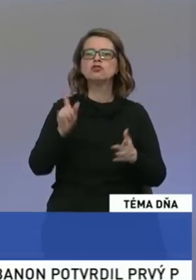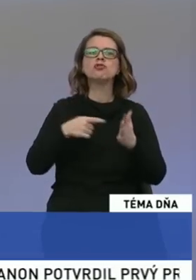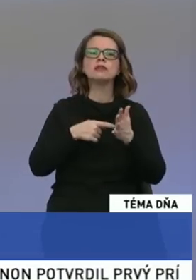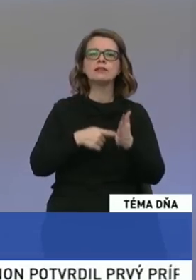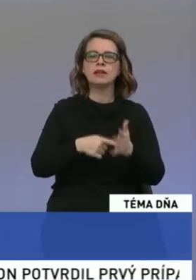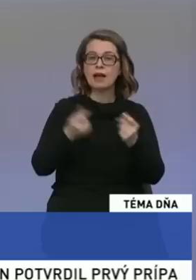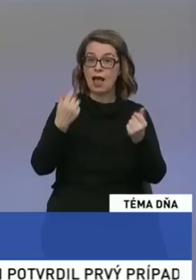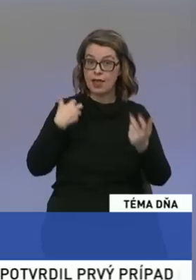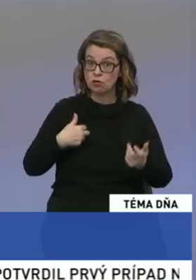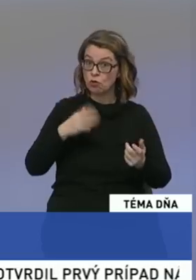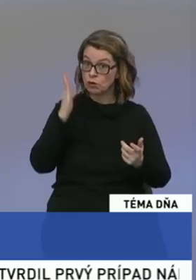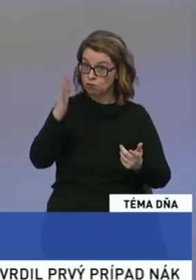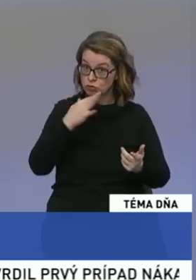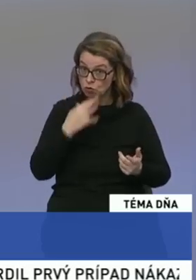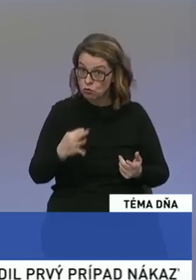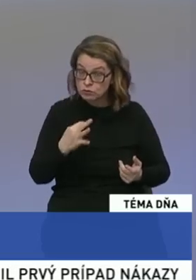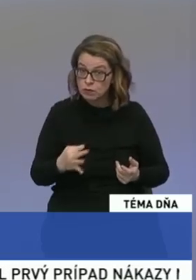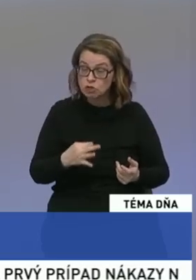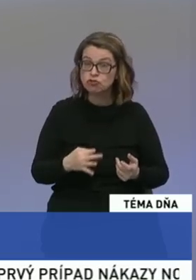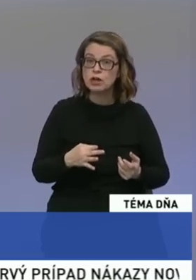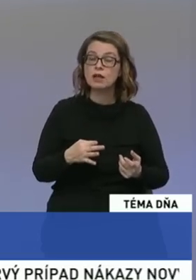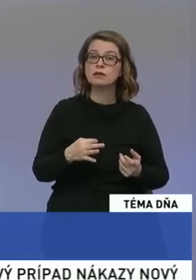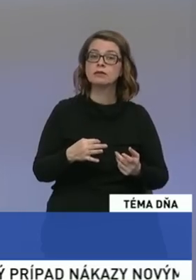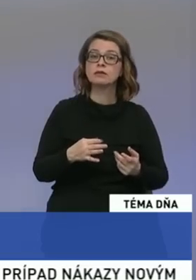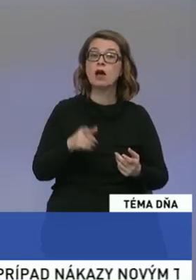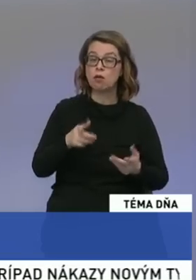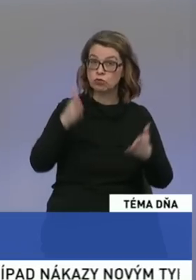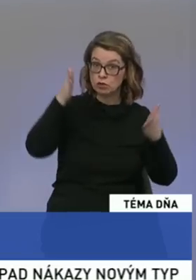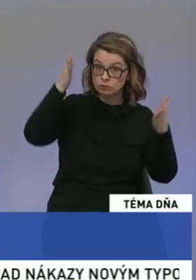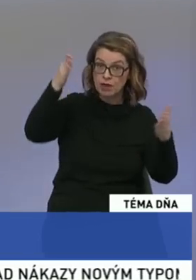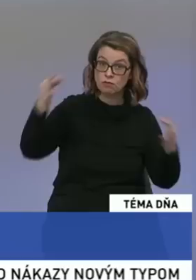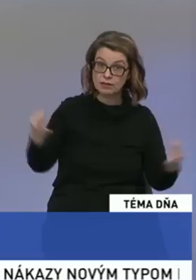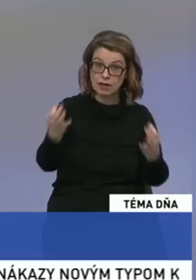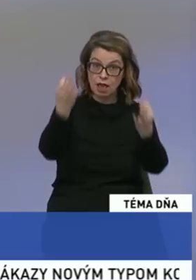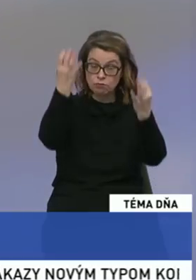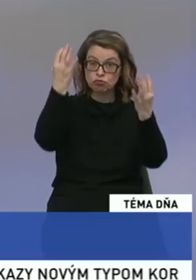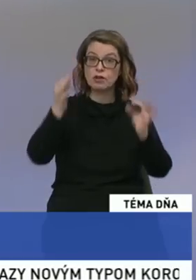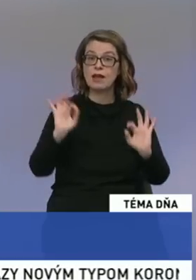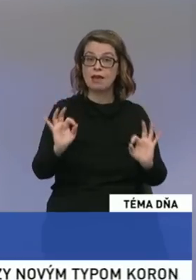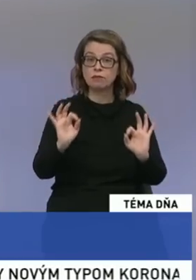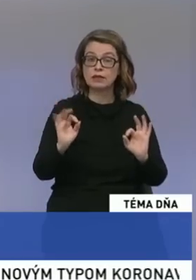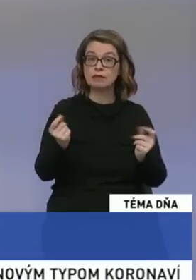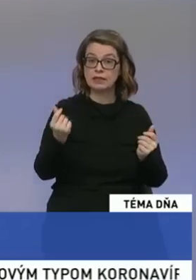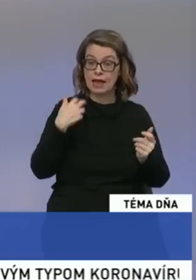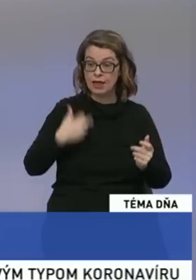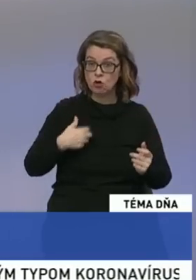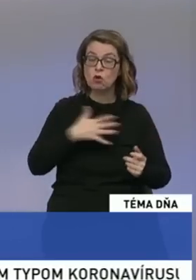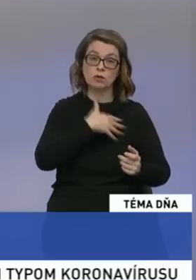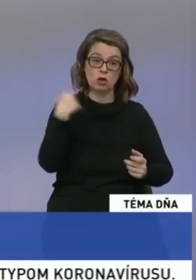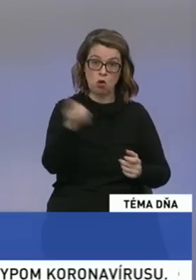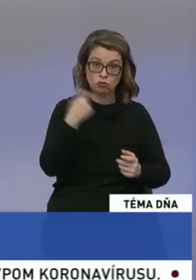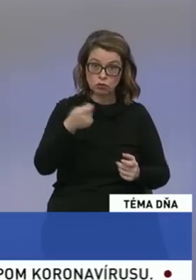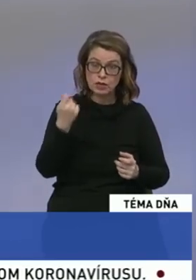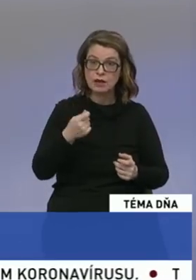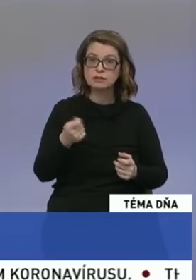ekonomike dariť a máme, povedal by som, také programy, ktoré sa budú smerať aj k zlepšeniu efektivity ekonomiky, hospodárstva, to čo